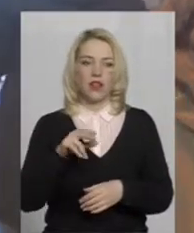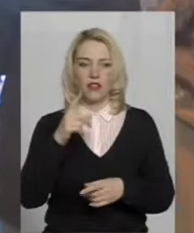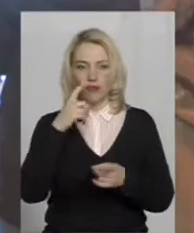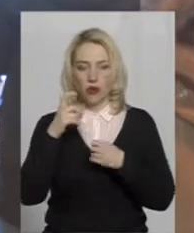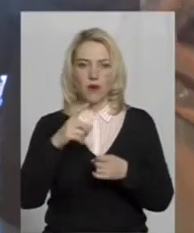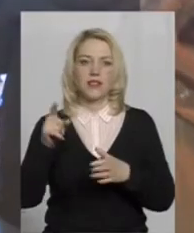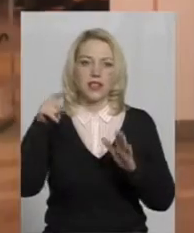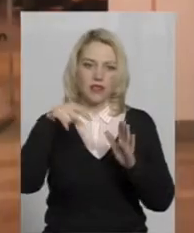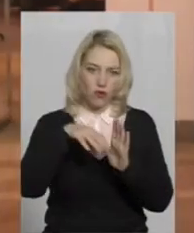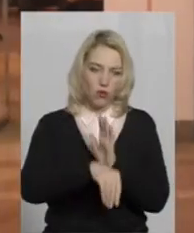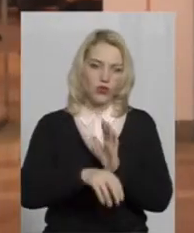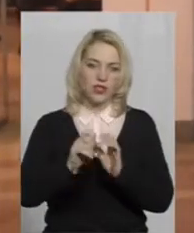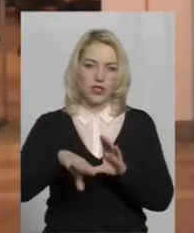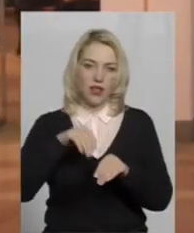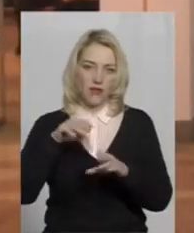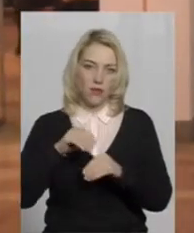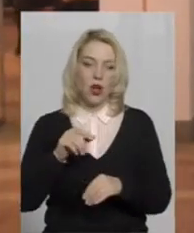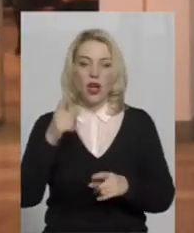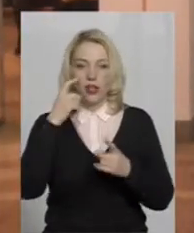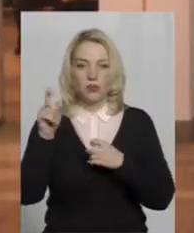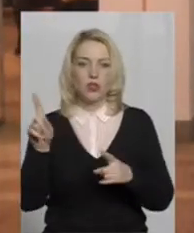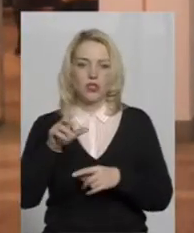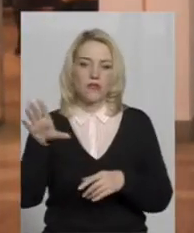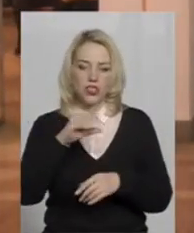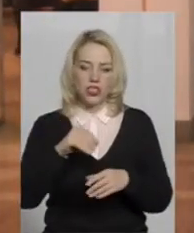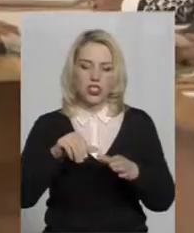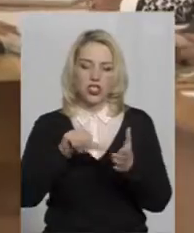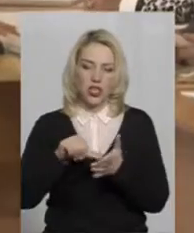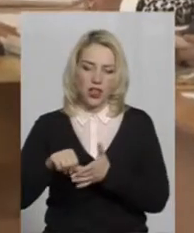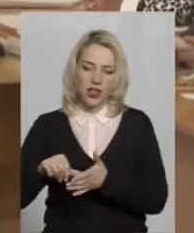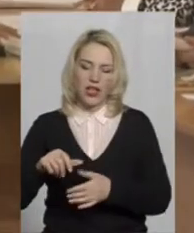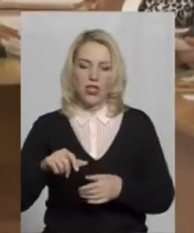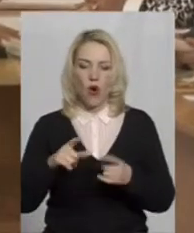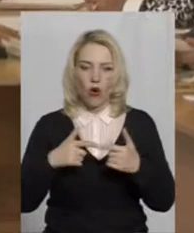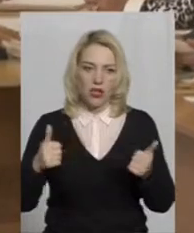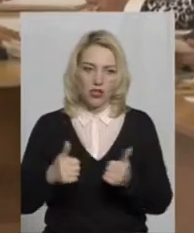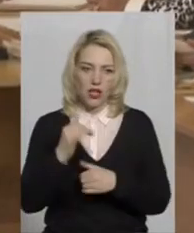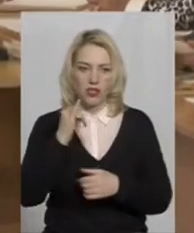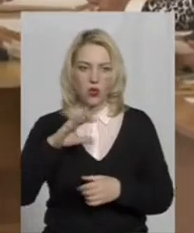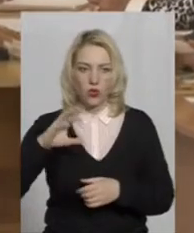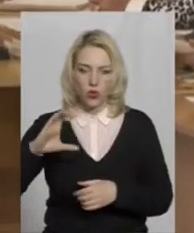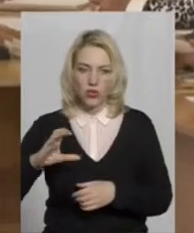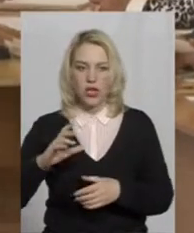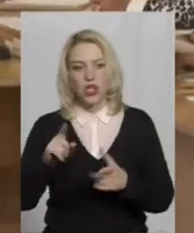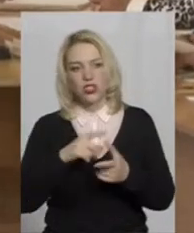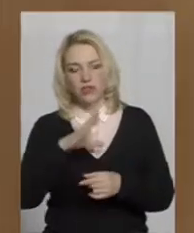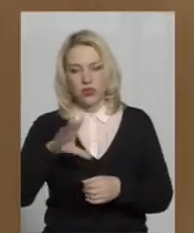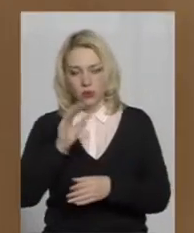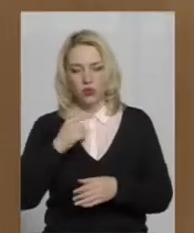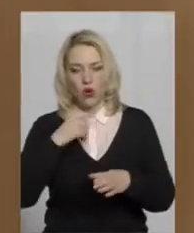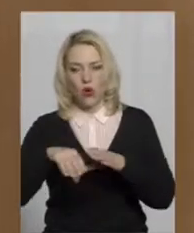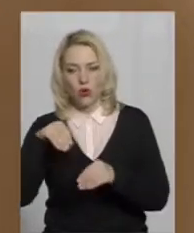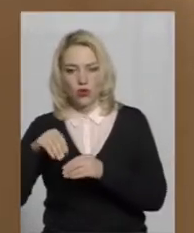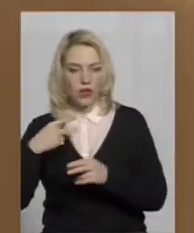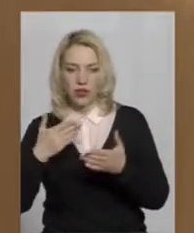в тому числі і на виборах. Інформації, чи всі члени обласної організації «УТОС» сьогодні голосуватимуть, у Лариси Кирюкищук немає. За її словами, хто